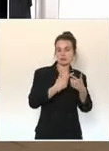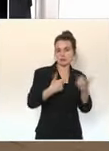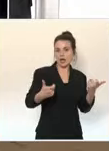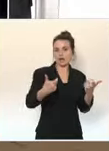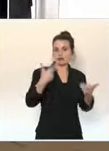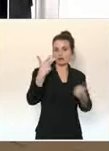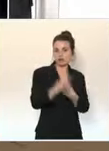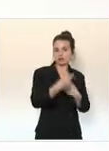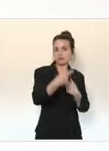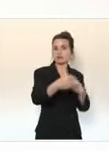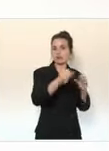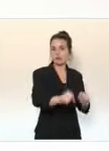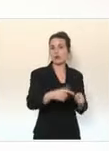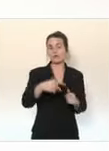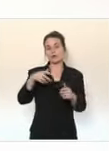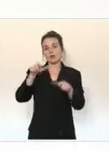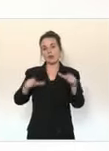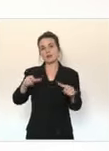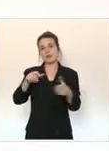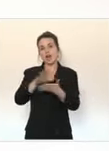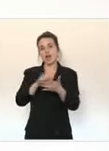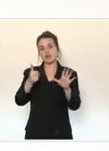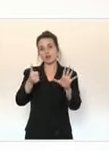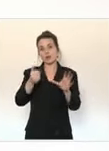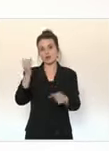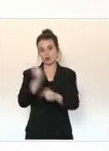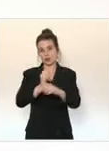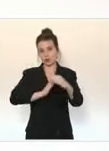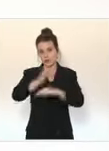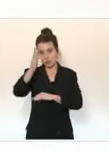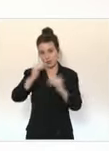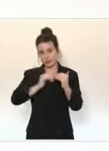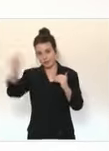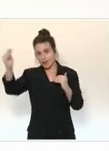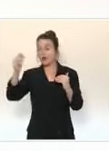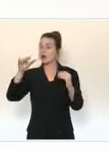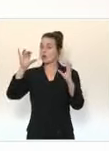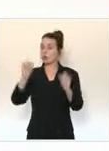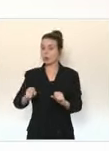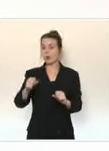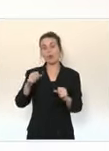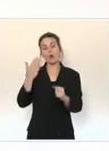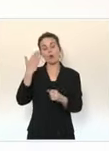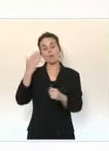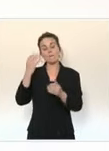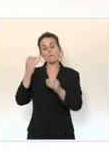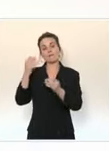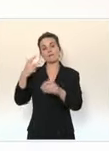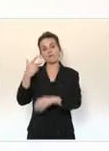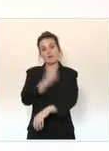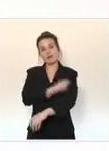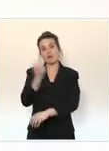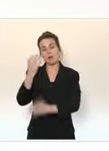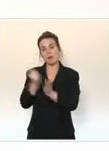ont accès au vaccin Pfizer et Moderna dans l'un des 1700 centres de vaccination tenus par les 150 000 professionnels